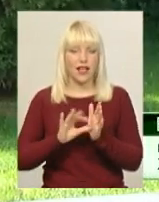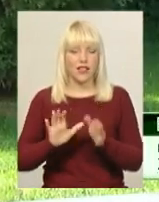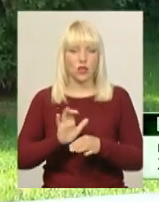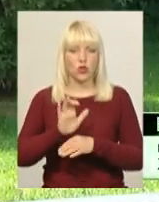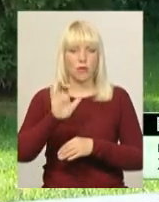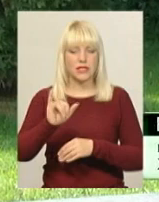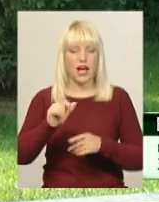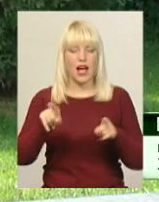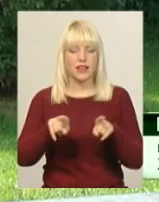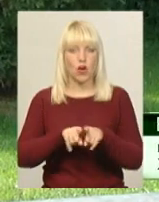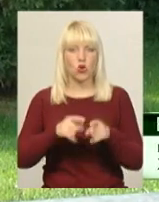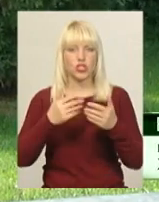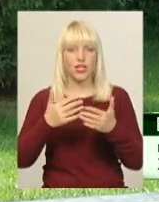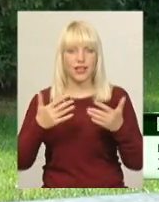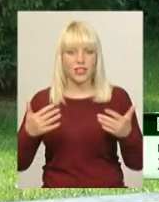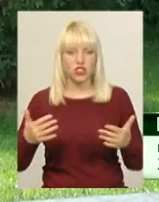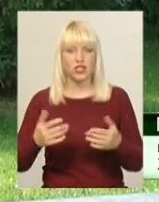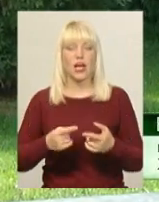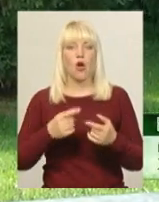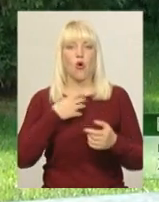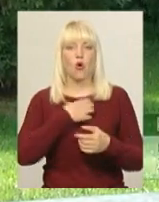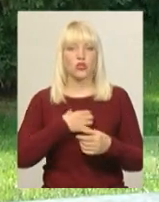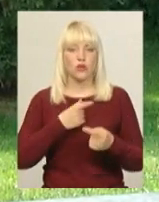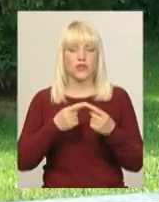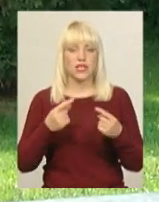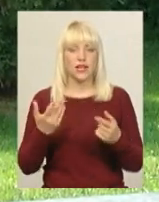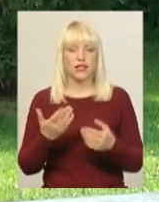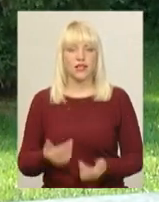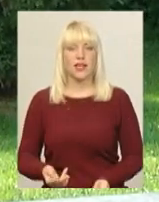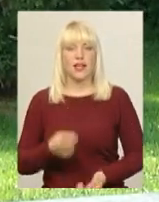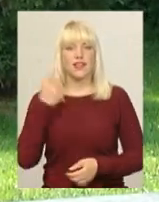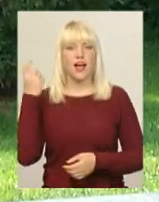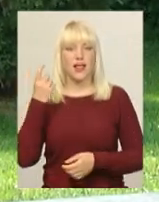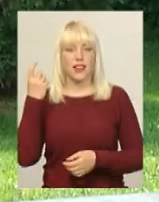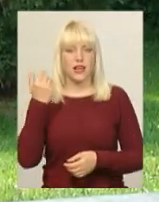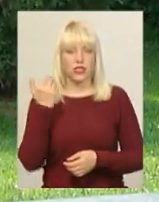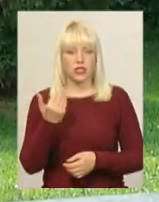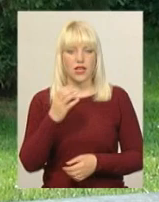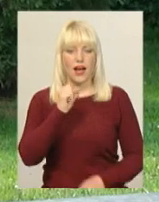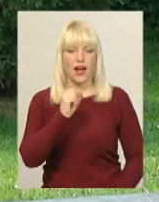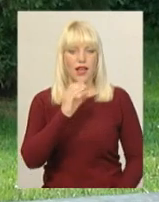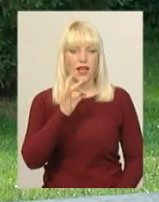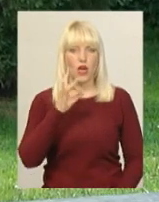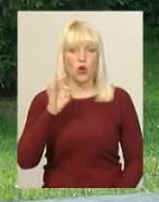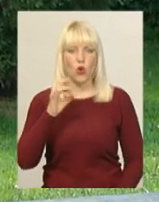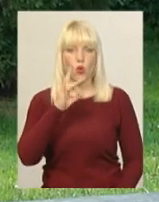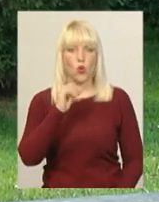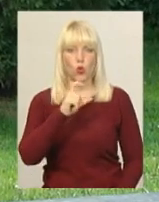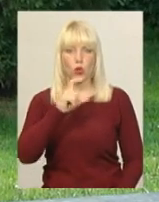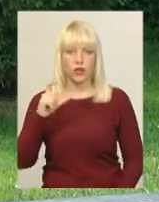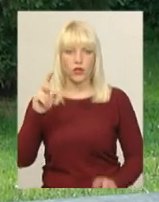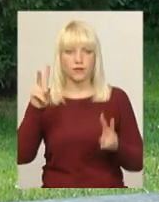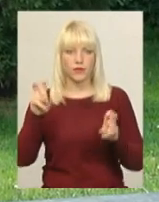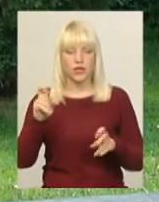також і інших основних засобів, які належать на даний час аерорухові. З державної